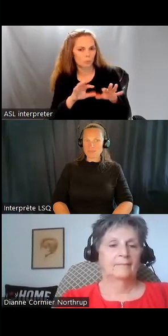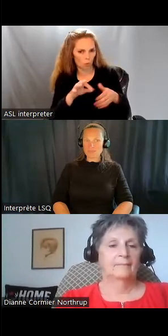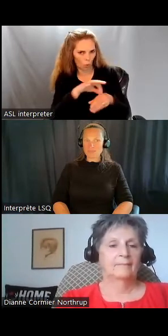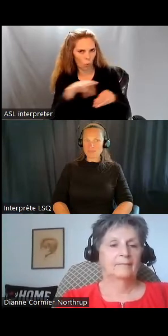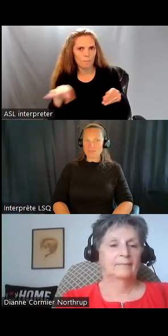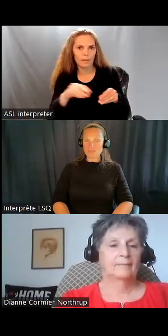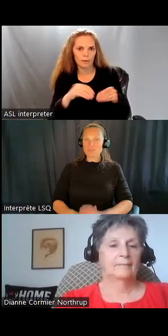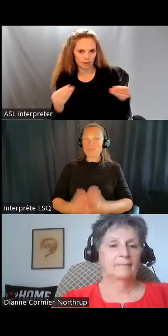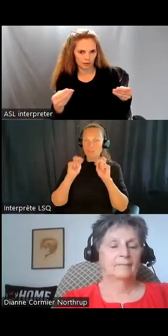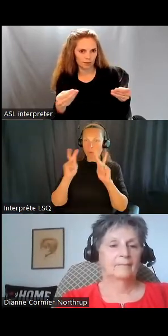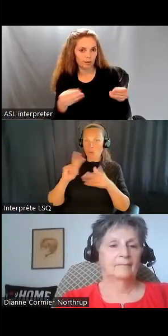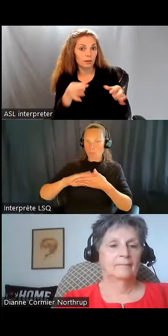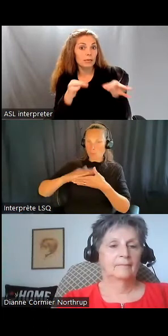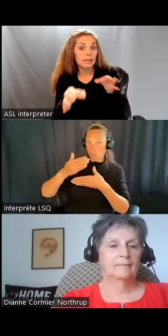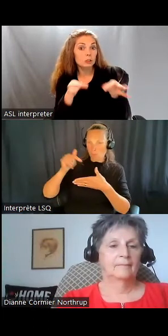On peut ouvrir ça.